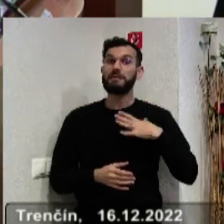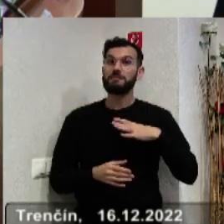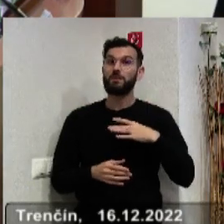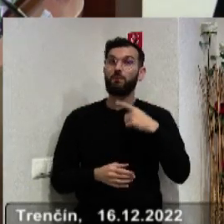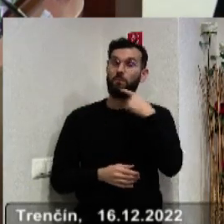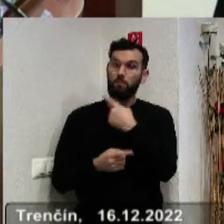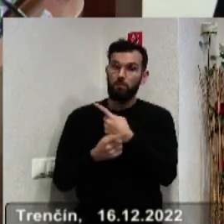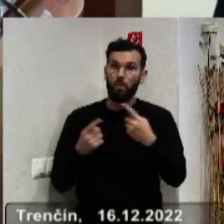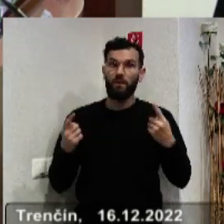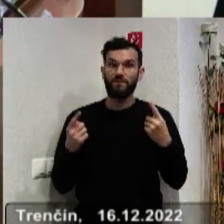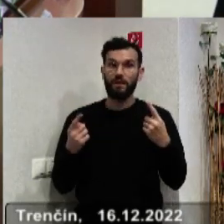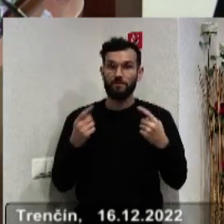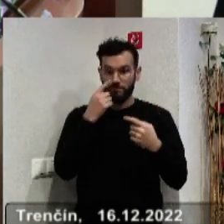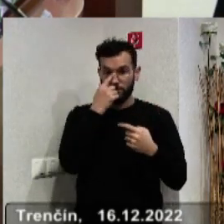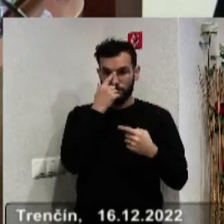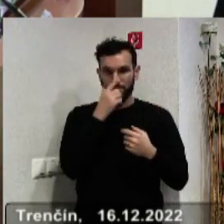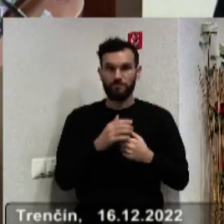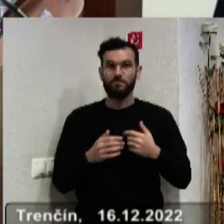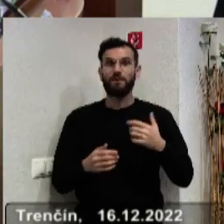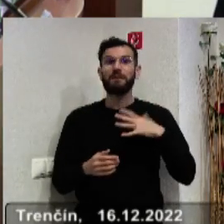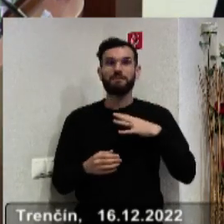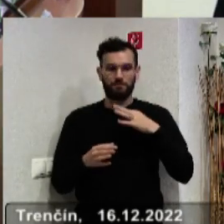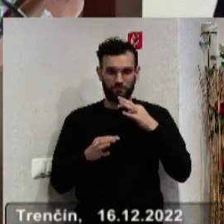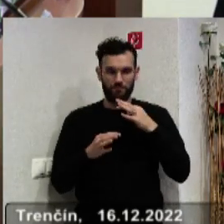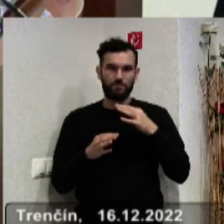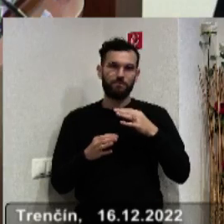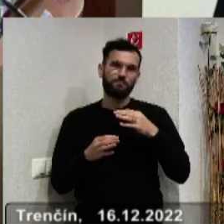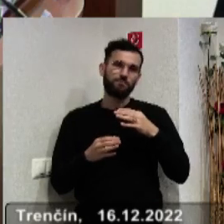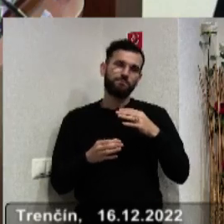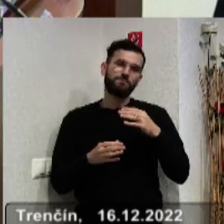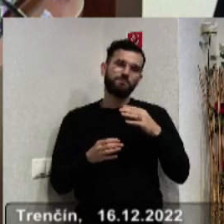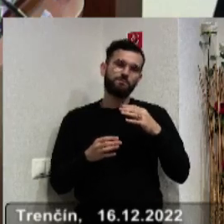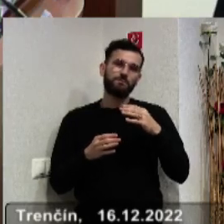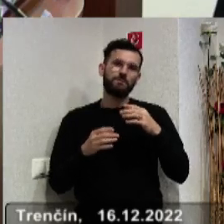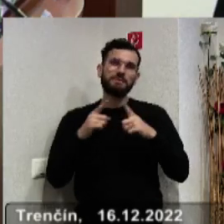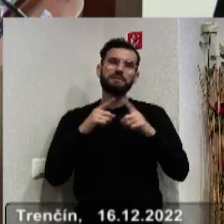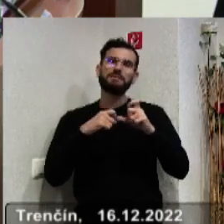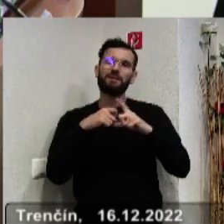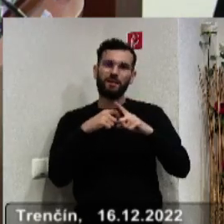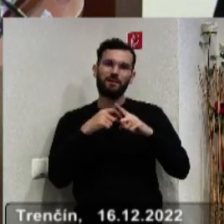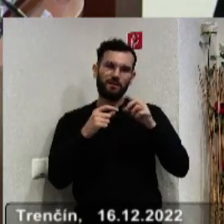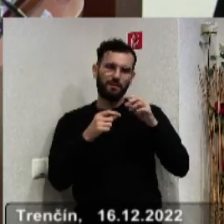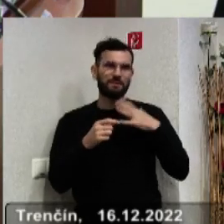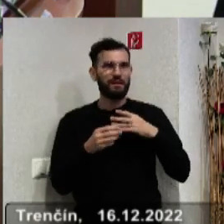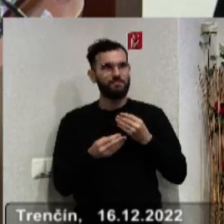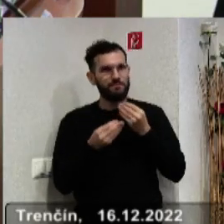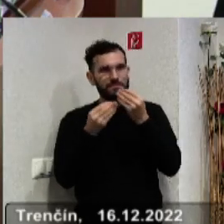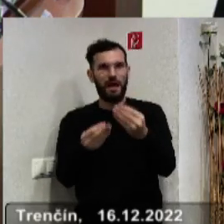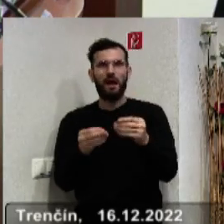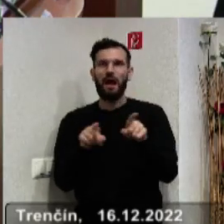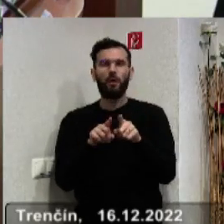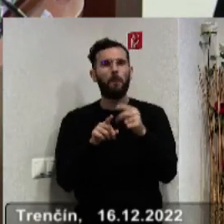by som chcel vám podarovať menej úradu Trenčanského samozprávneho, jednodokrát také